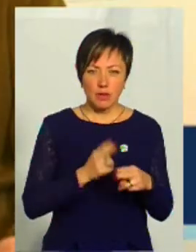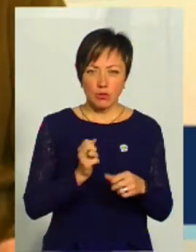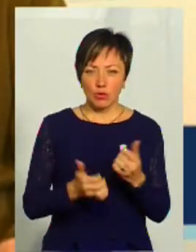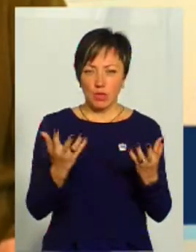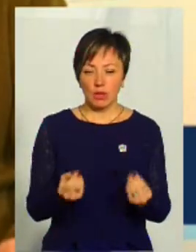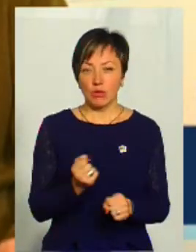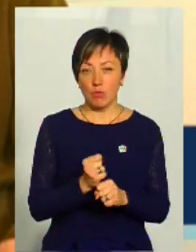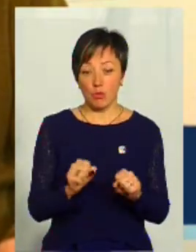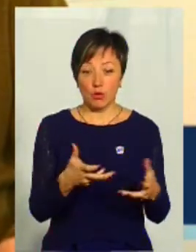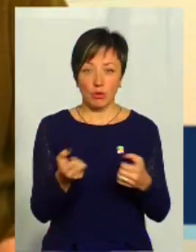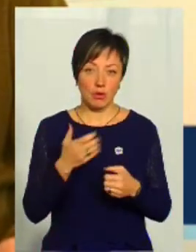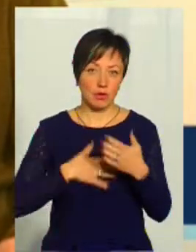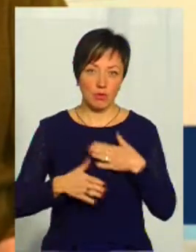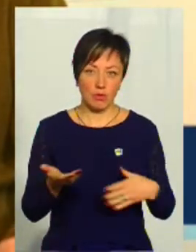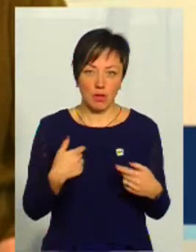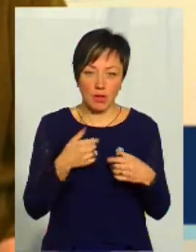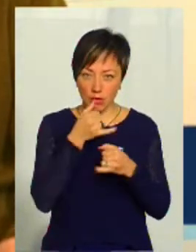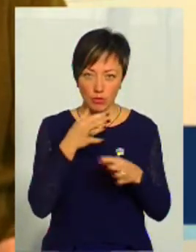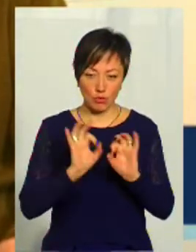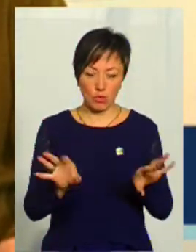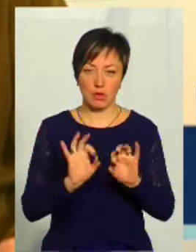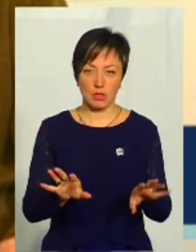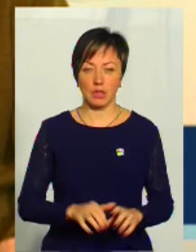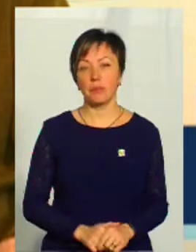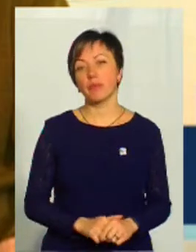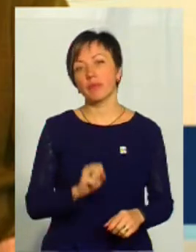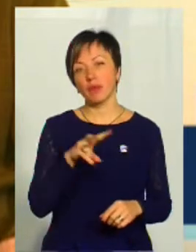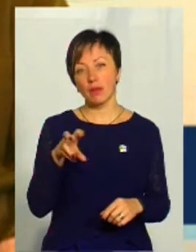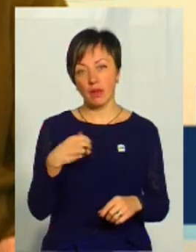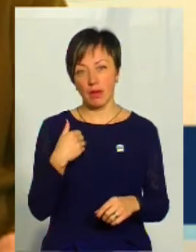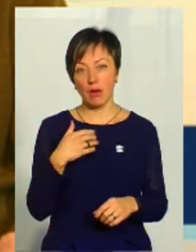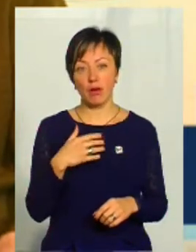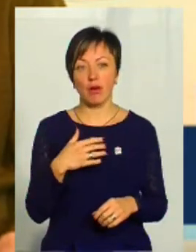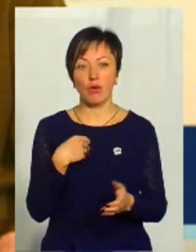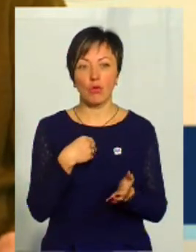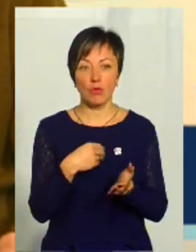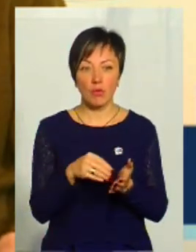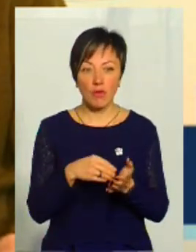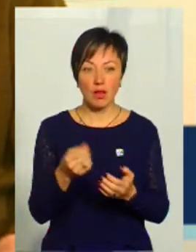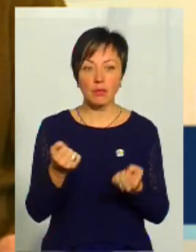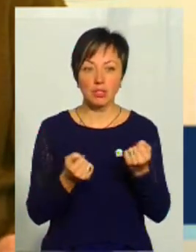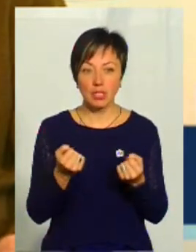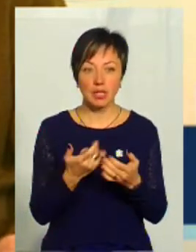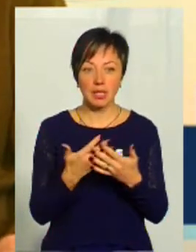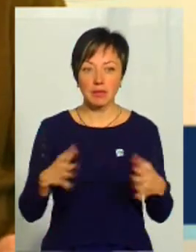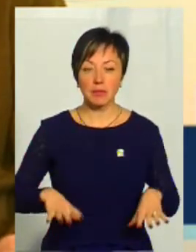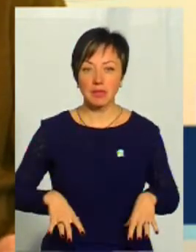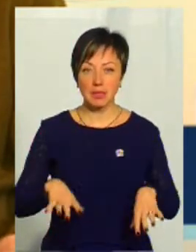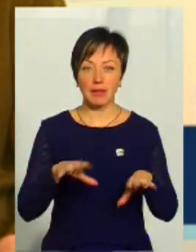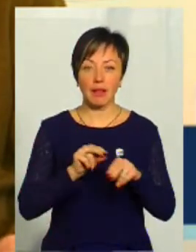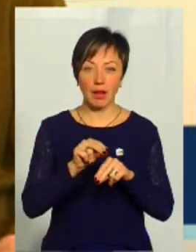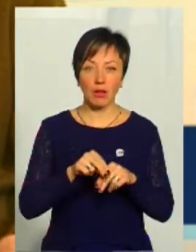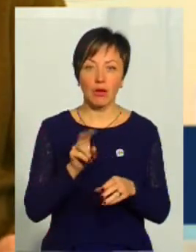роботи, і вона, можливо, отримає від цього задоволення. Я не можу пояснити. Але я вже купувала машини, я вже на різні бізнес-тренінги